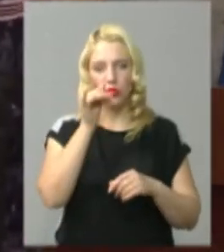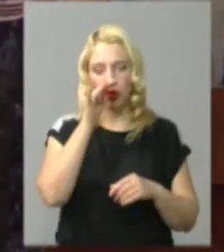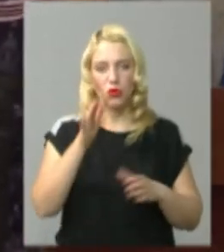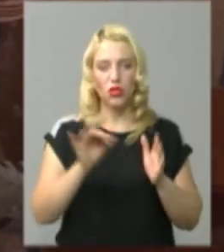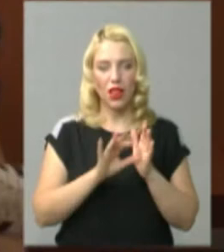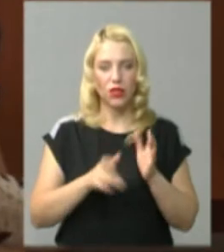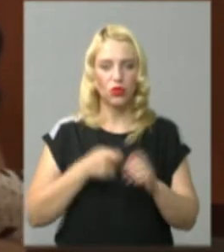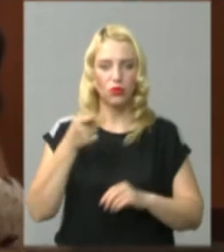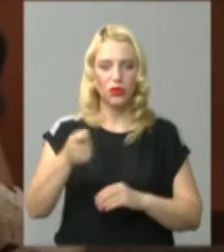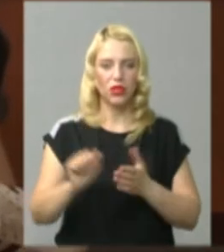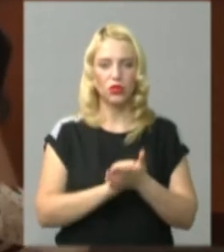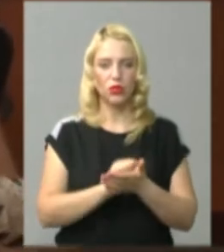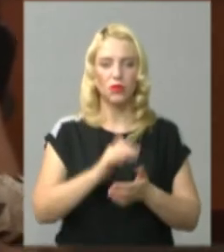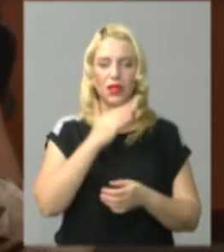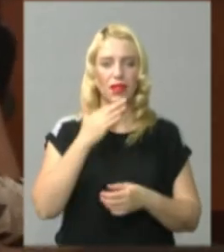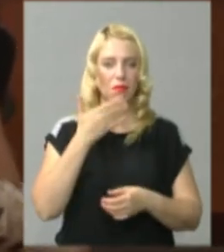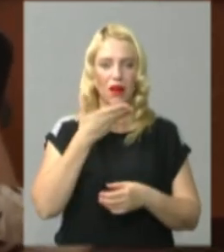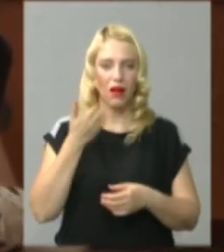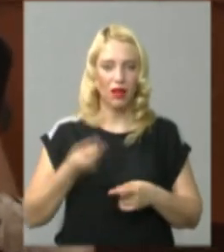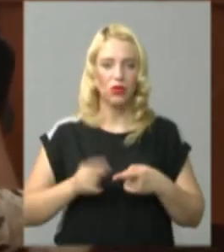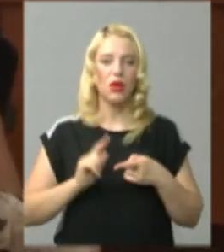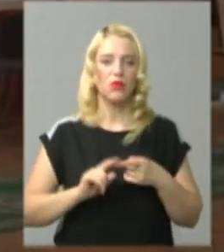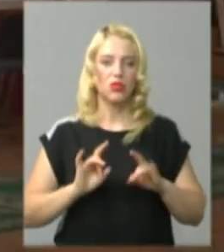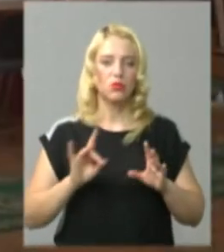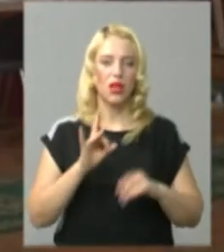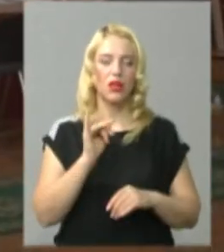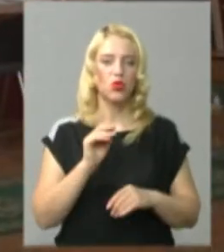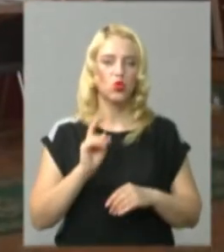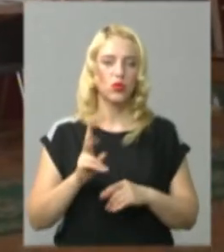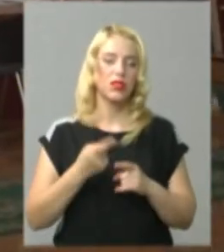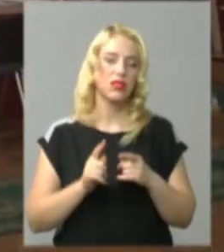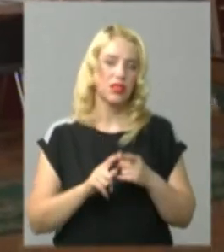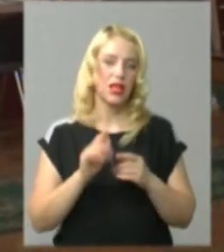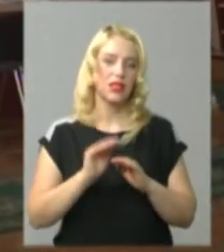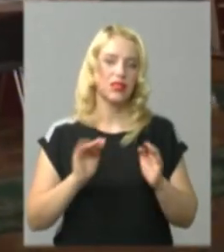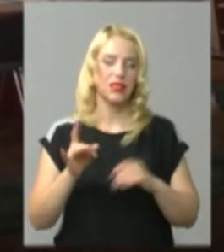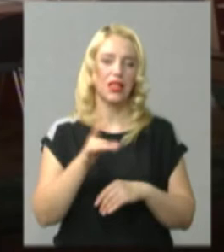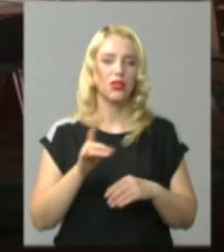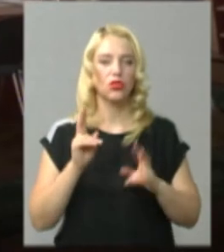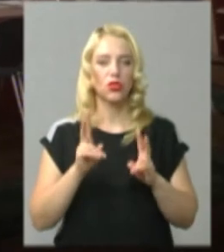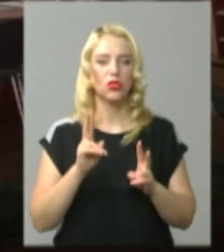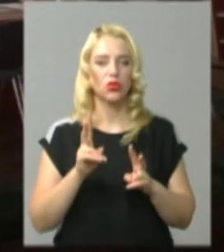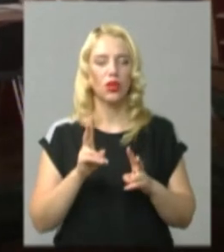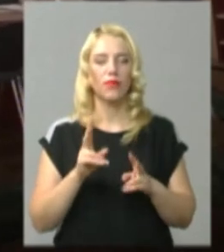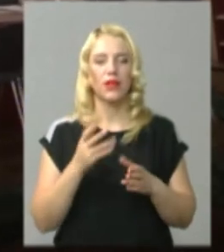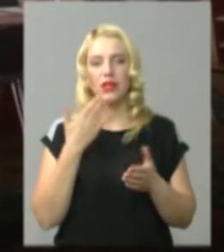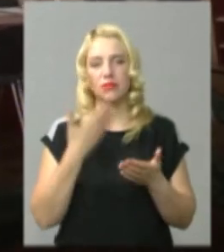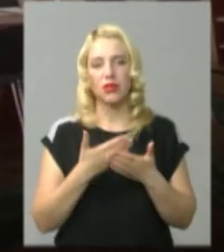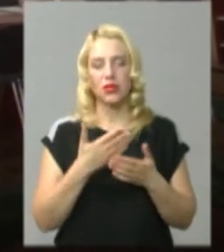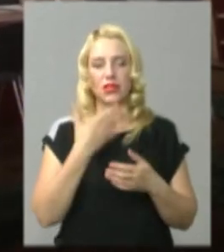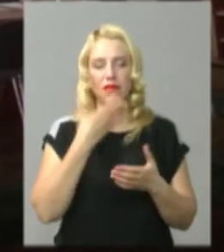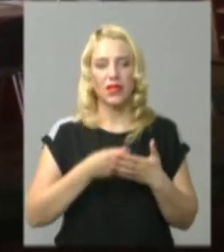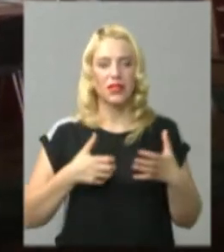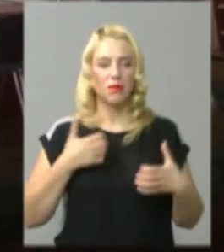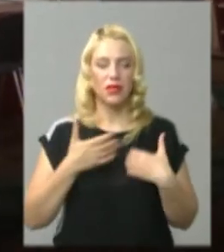електронно подати документи, небагато, розповідає Ірина Рожук. Переважно це діти з районів, які, скоріш за все, за власні